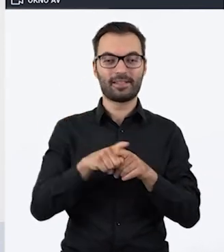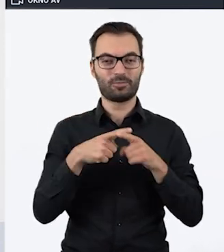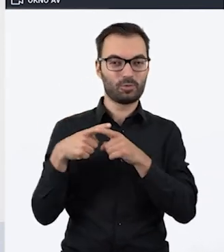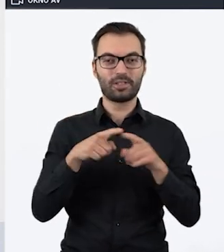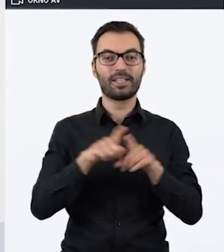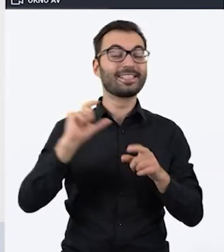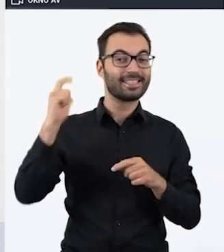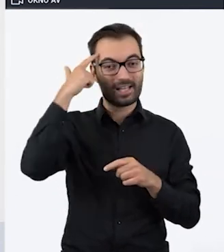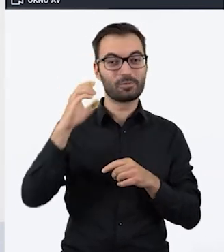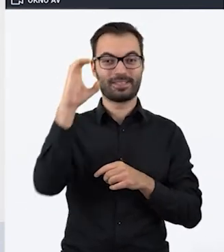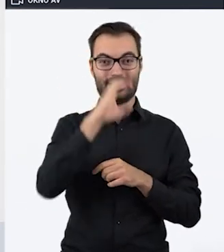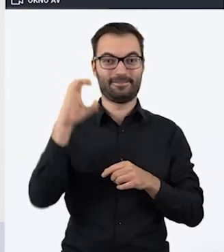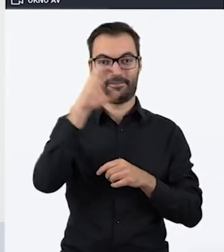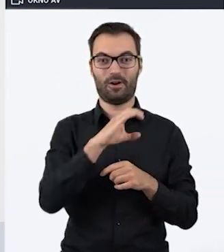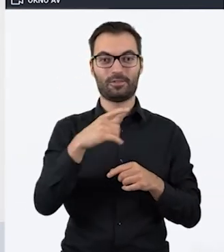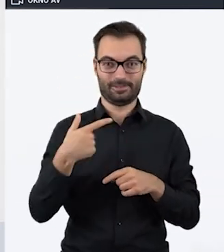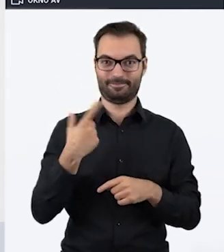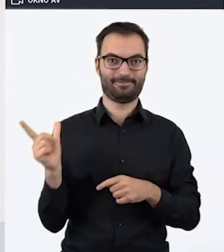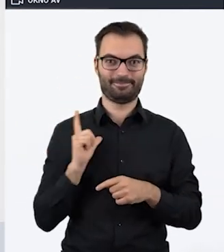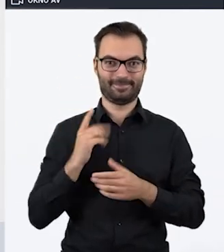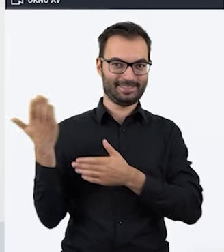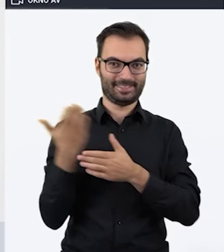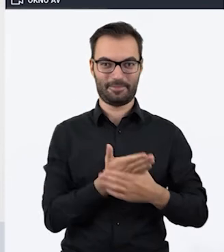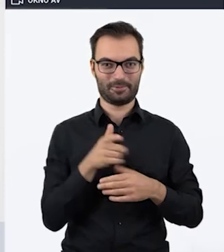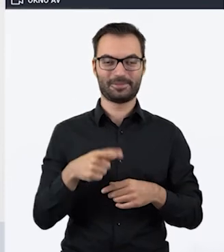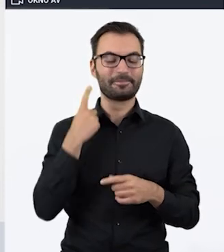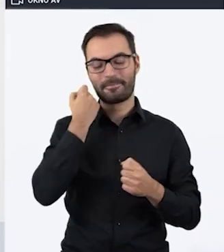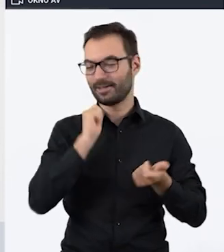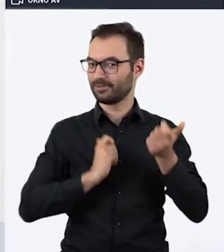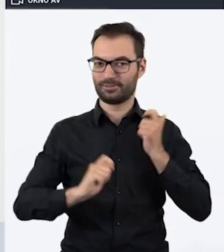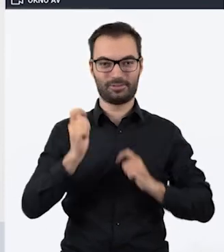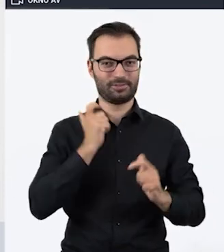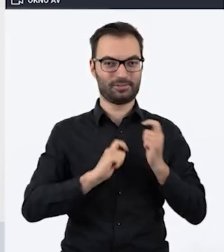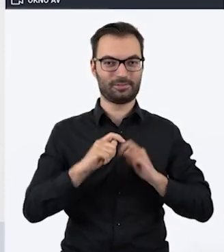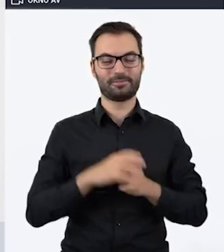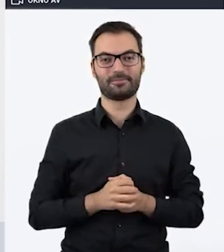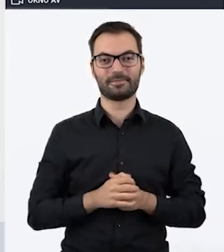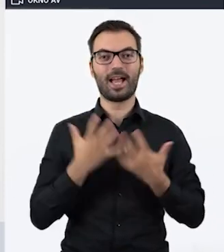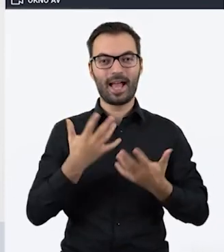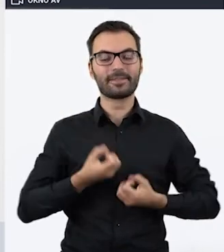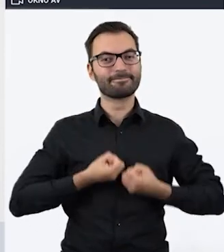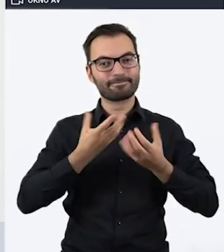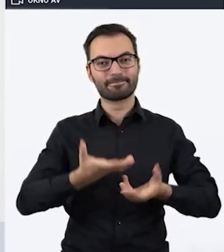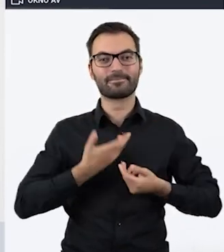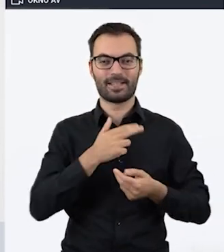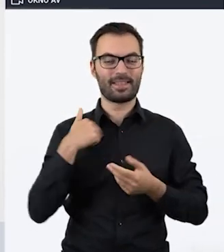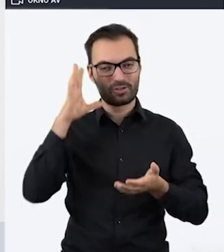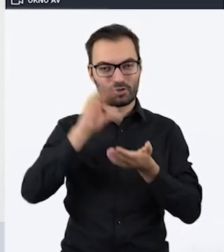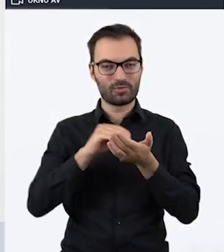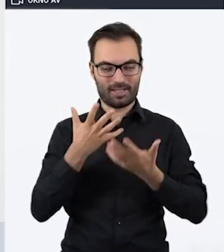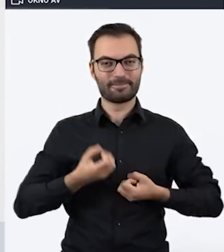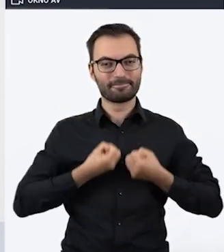Centrum Cyfrowemu za to, że zostaliśmy w ogóle tutaj zaproszeni. Jest nam niezmiernie miło, że możemy się podzielić swoim doświadczeniem.